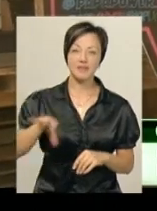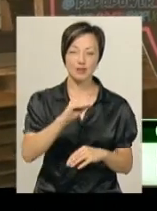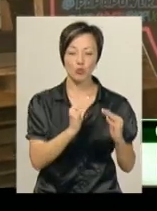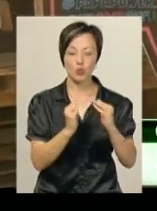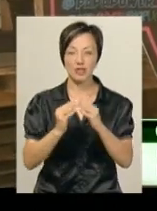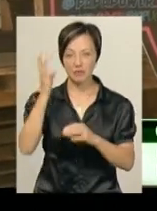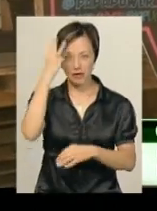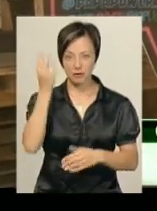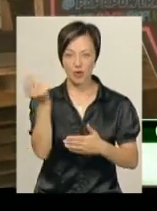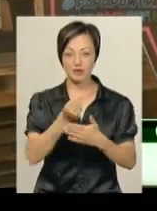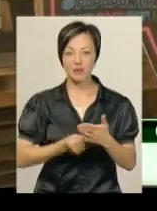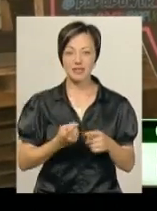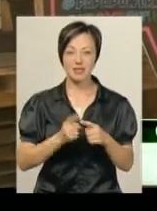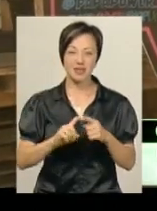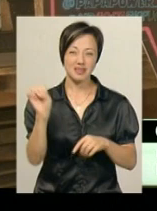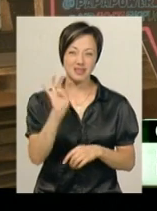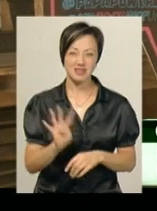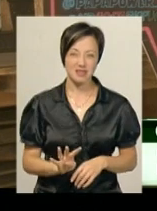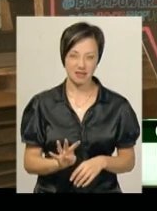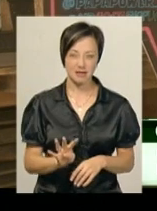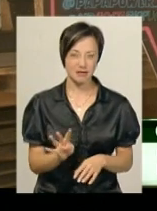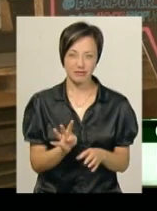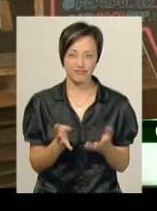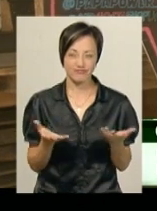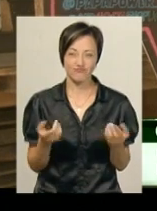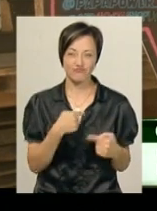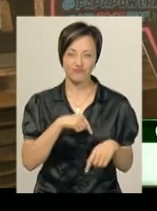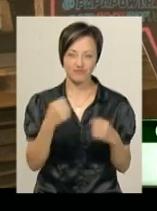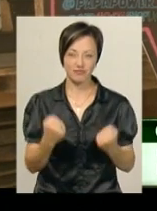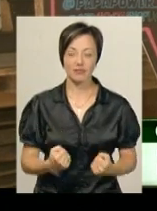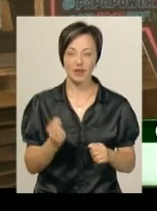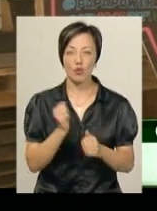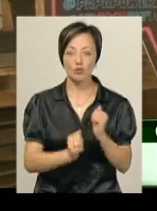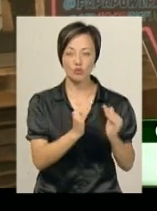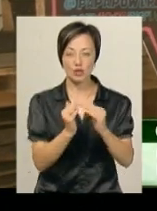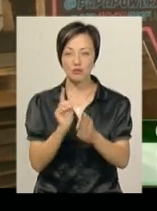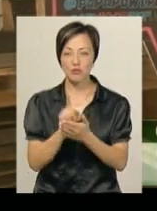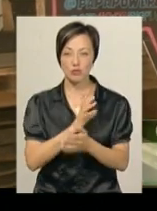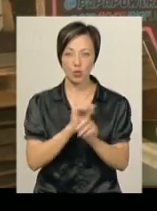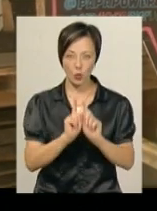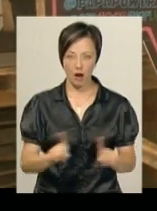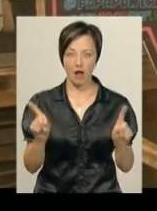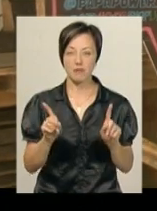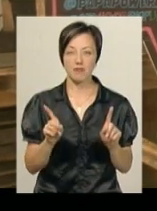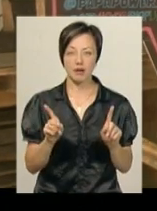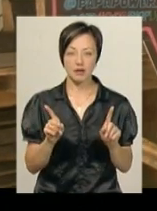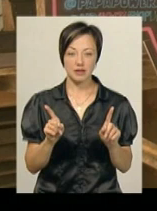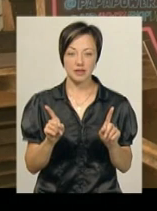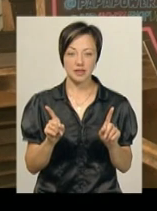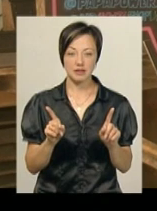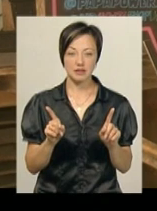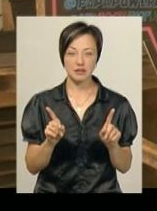Хмельницькому, бо ця сірість вона вбиває. Кожен будинок має бути унікальним, а особливо